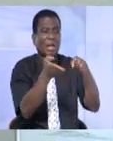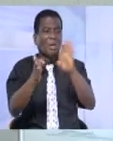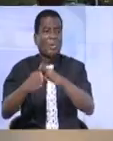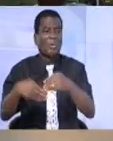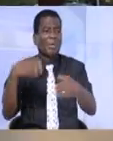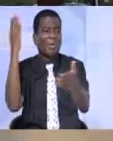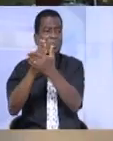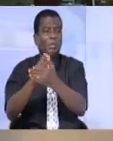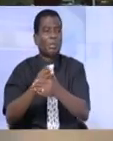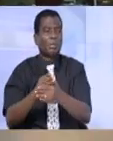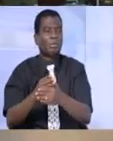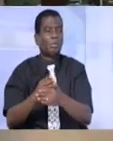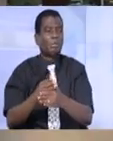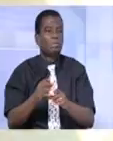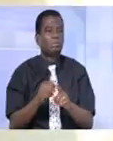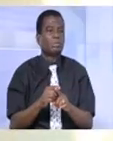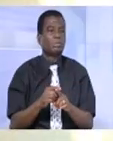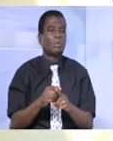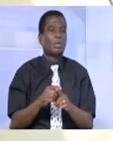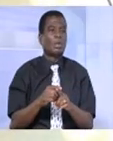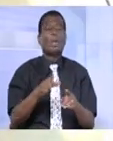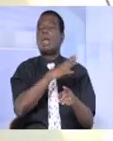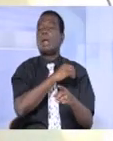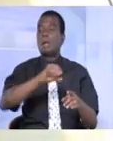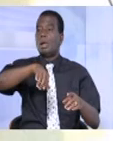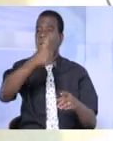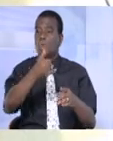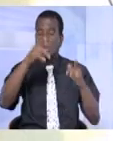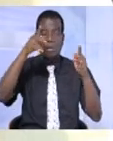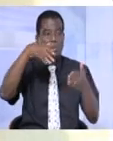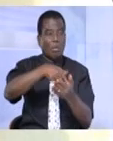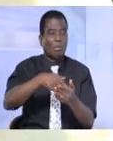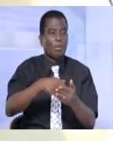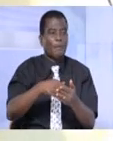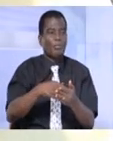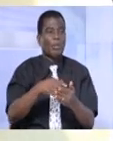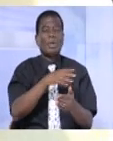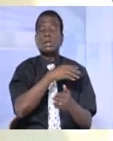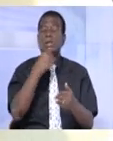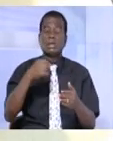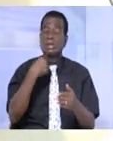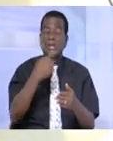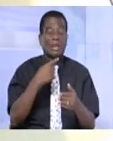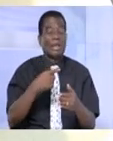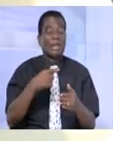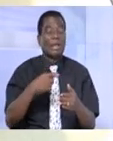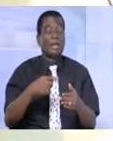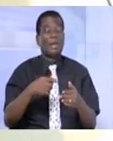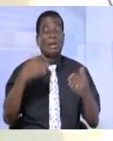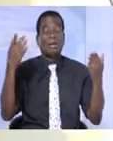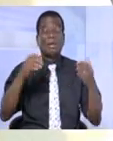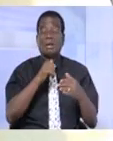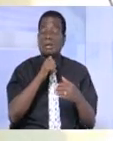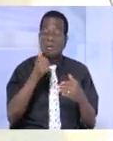passable. Comme Nadja, ce jeune maghrébin qui requiert l'anonymat, bien que gagné par la peur aux premières heures, n'entend pas